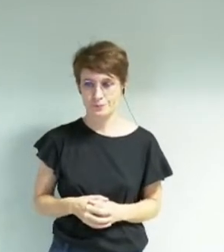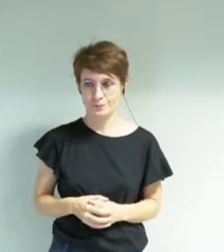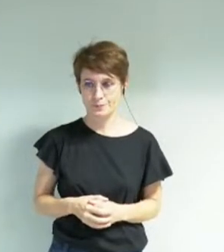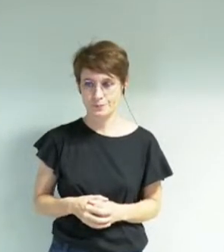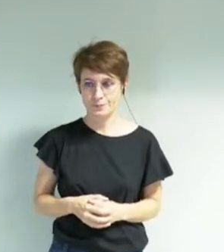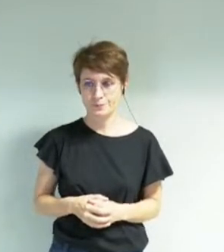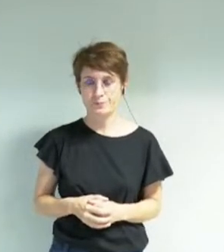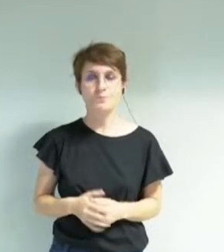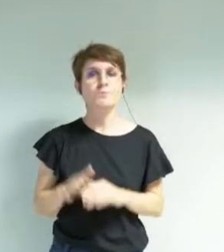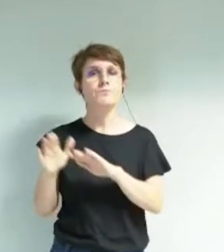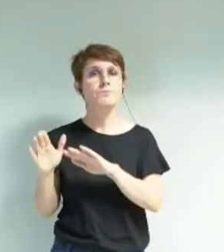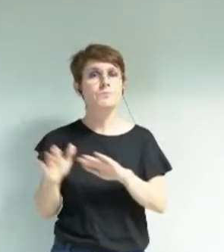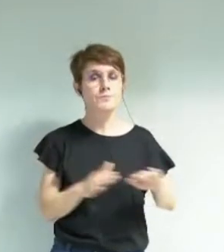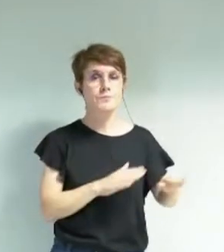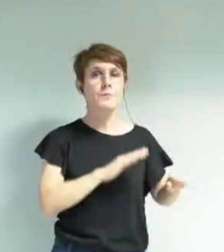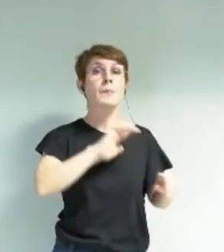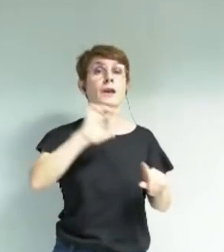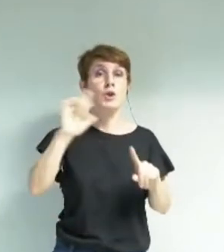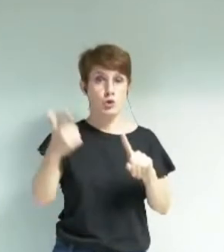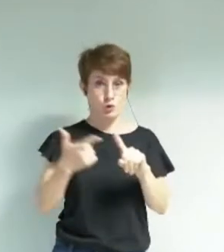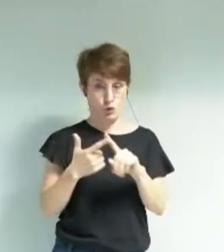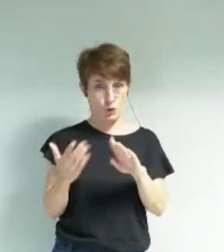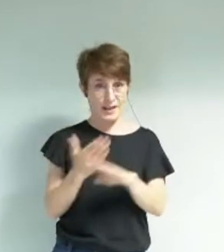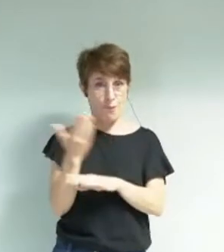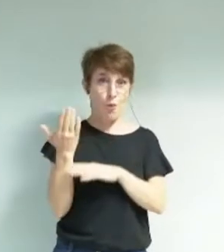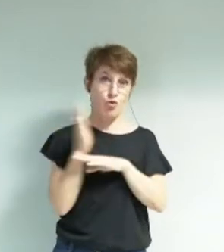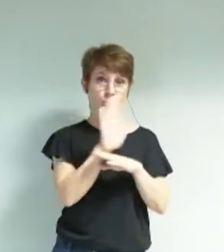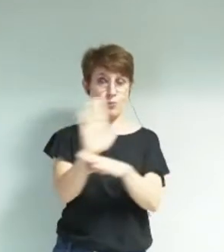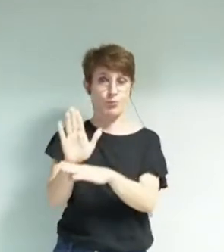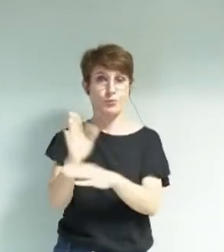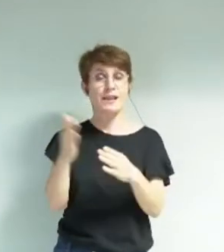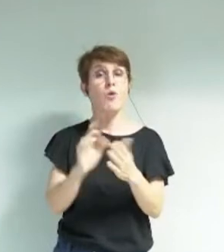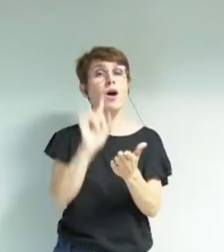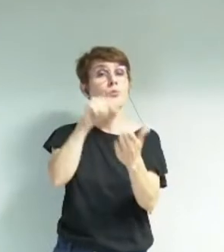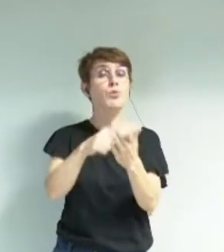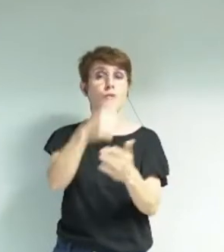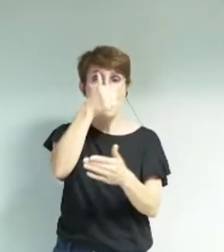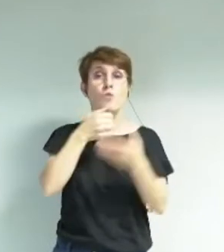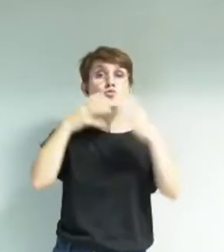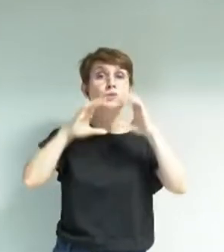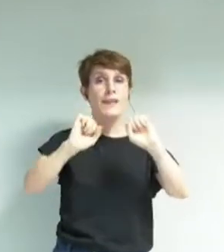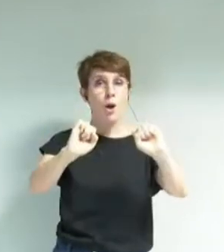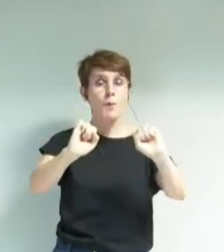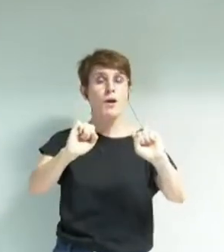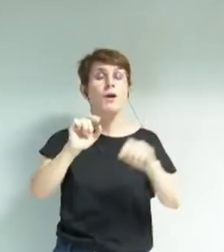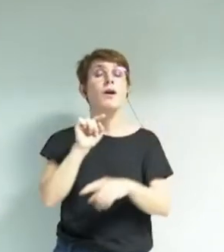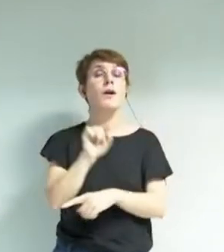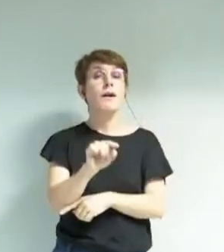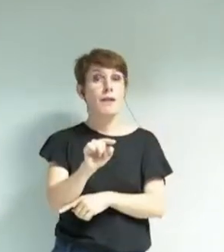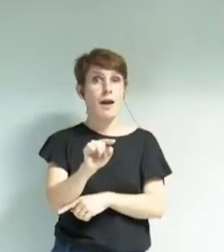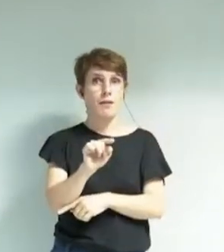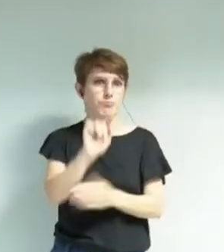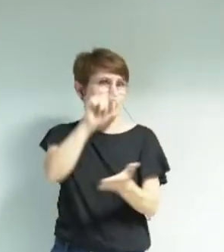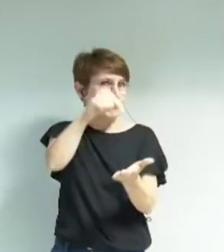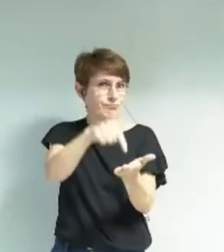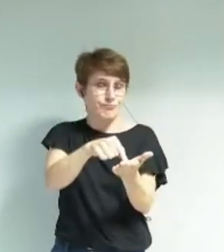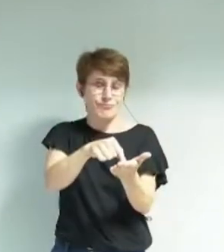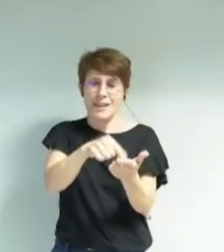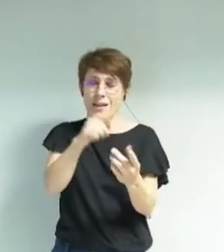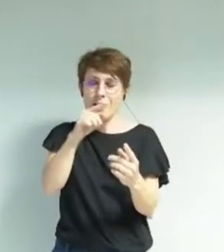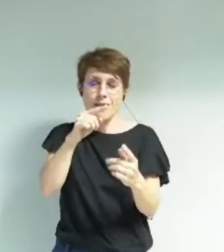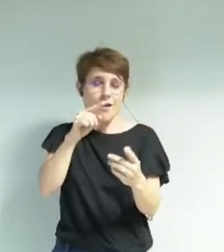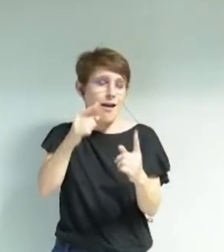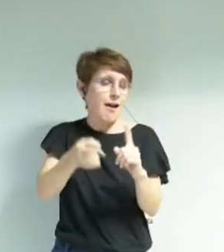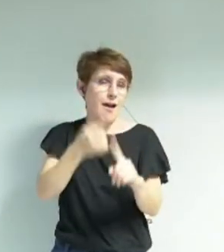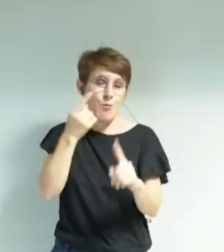En second projet que nous présentons aujourd'hui, le projet du muséum qui positionne le muséum comme lieu ressource au cœur des débats sur le climat,